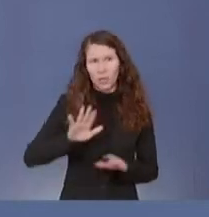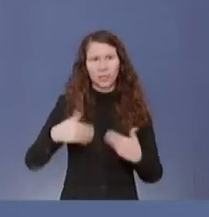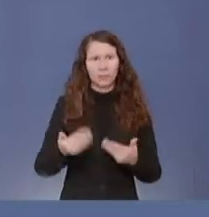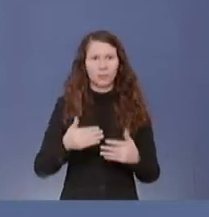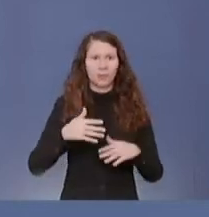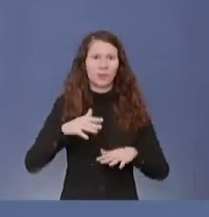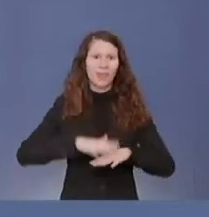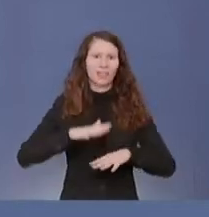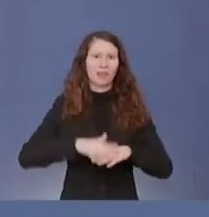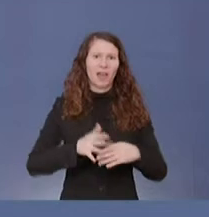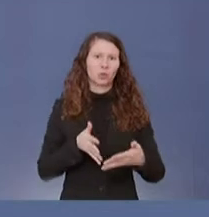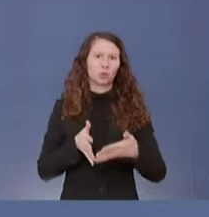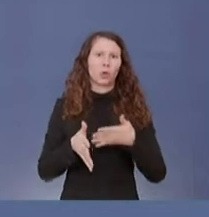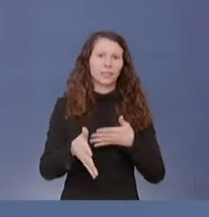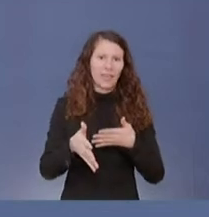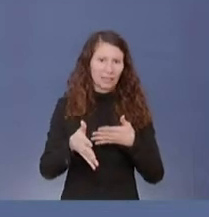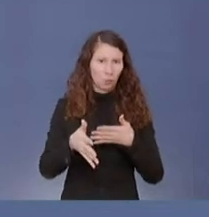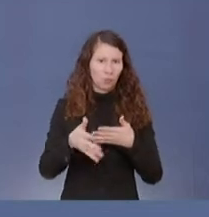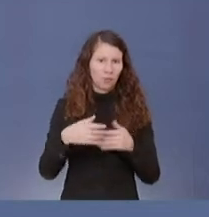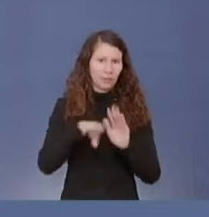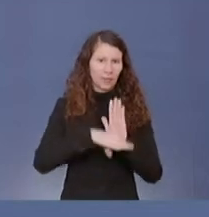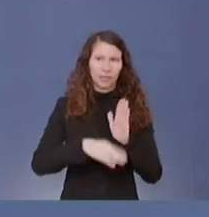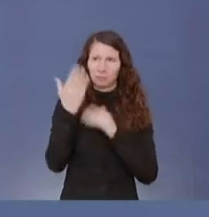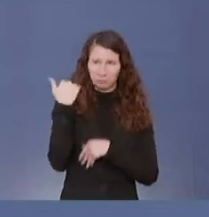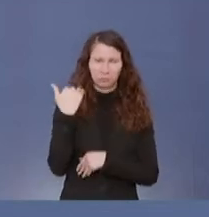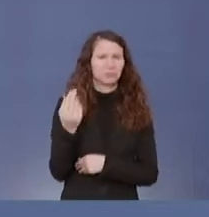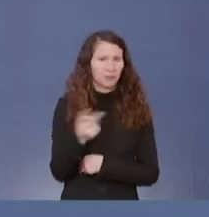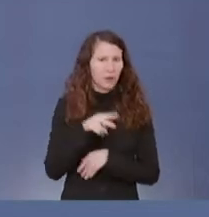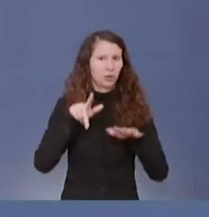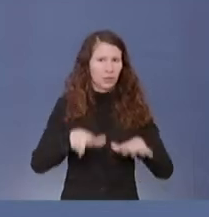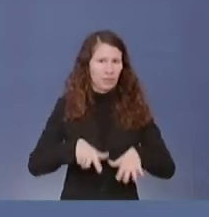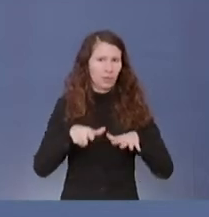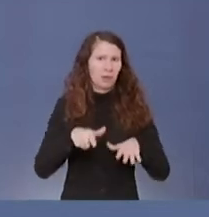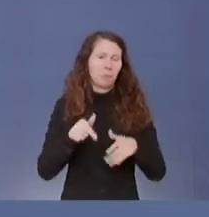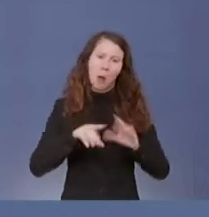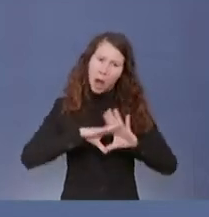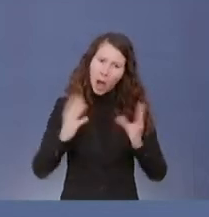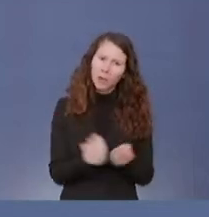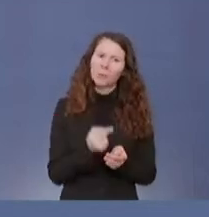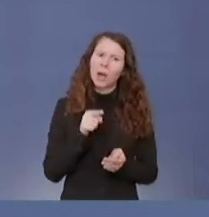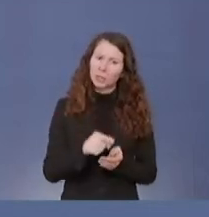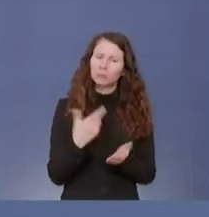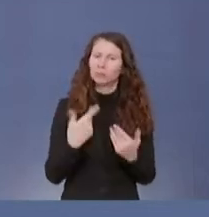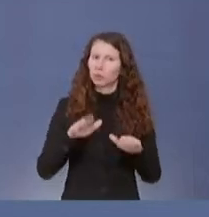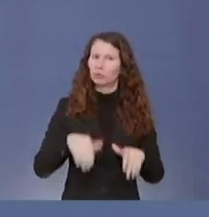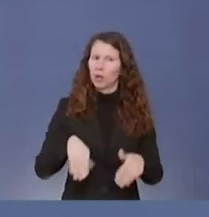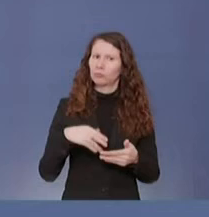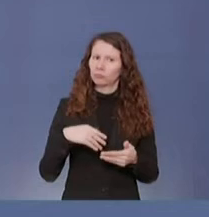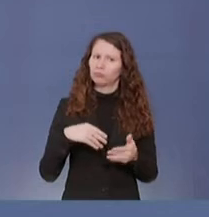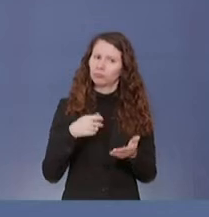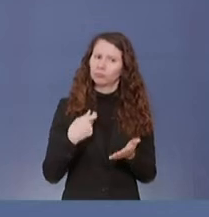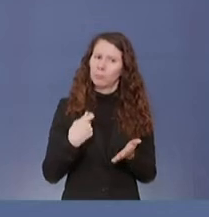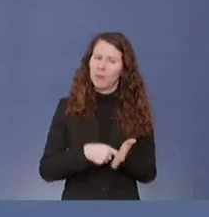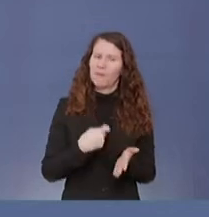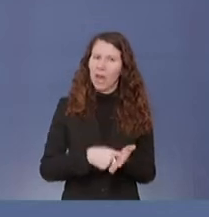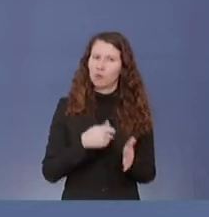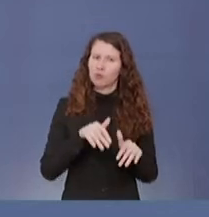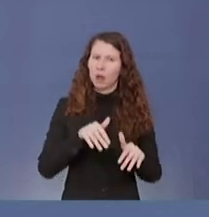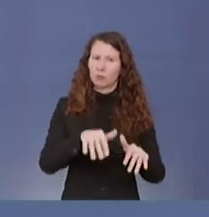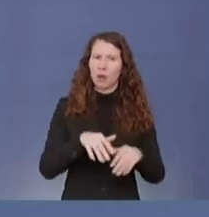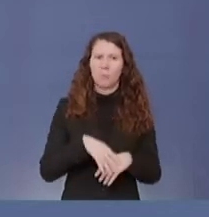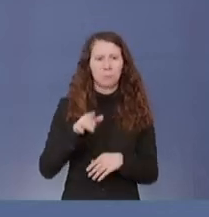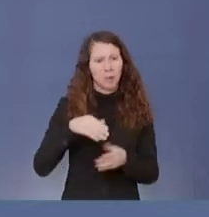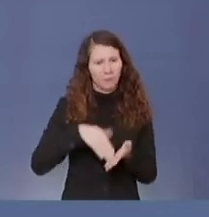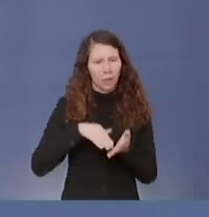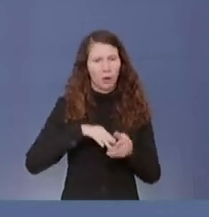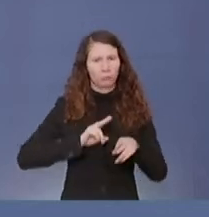haben. Das gilt seit 2017. Das hat sich grundsätzlich bewährt. Das wird aktuell fortentwickelt. Und das ist ja eigentlich